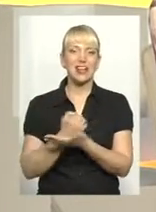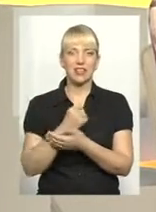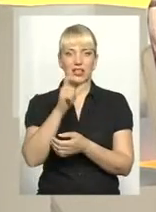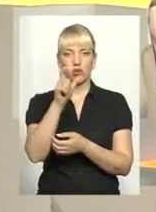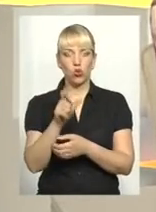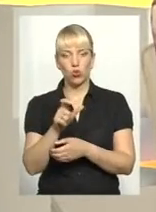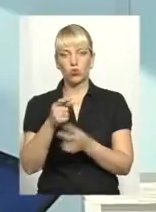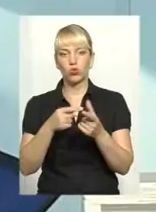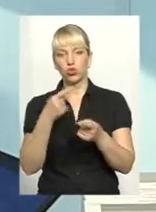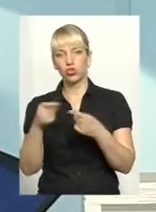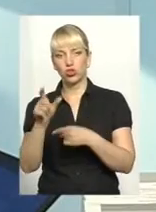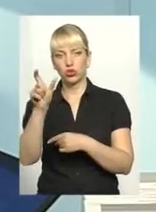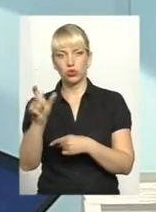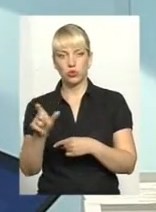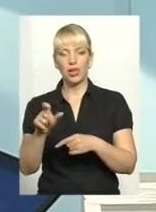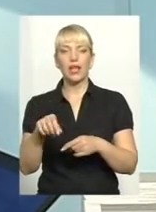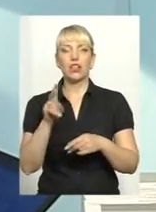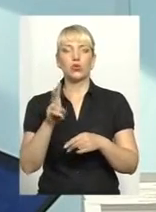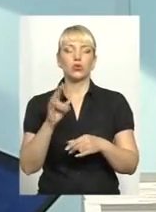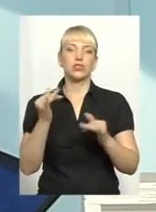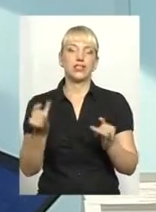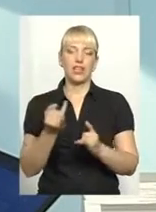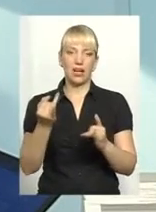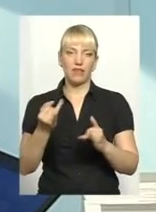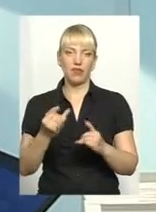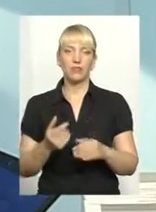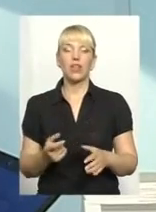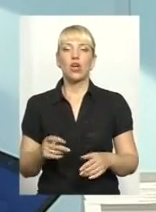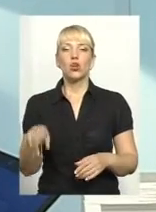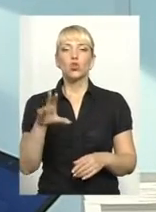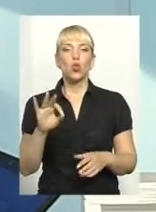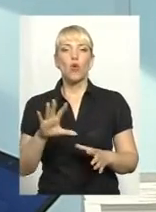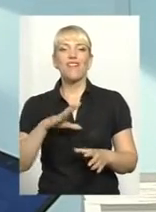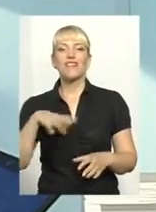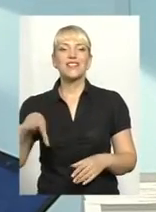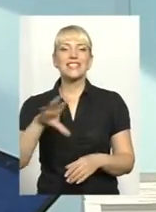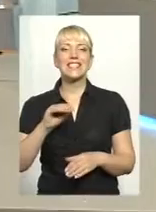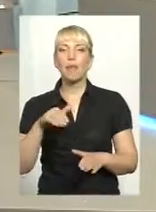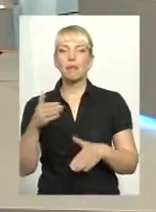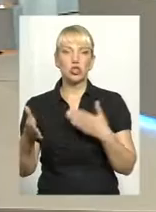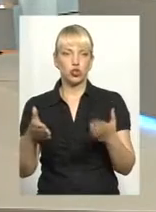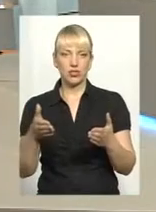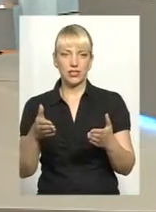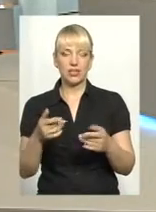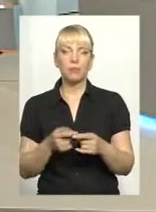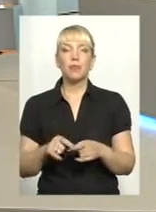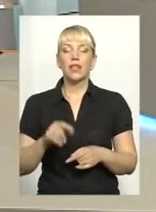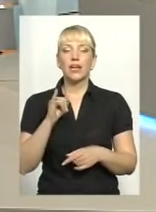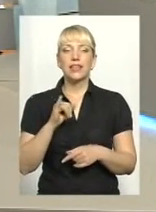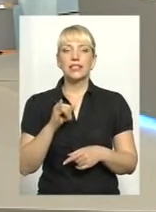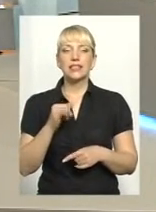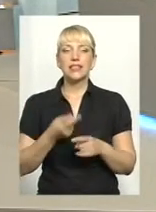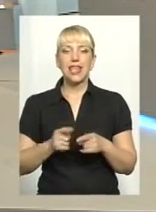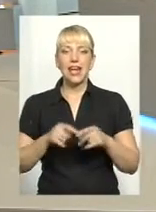іншого суб'єкта декларування, який буде цікавити. Щодо всебічності, ця декларація буде